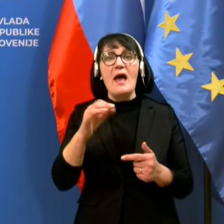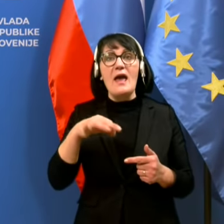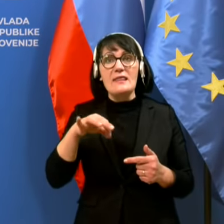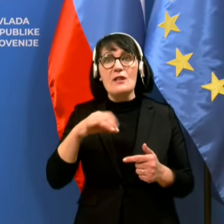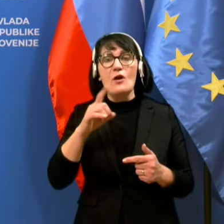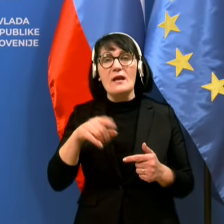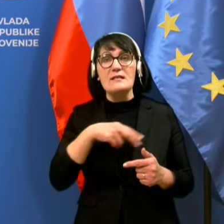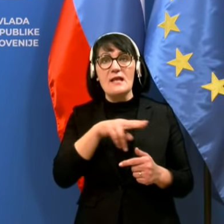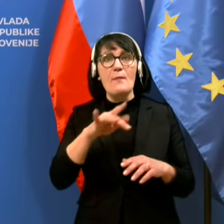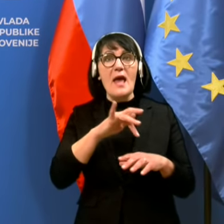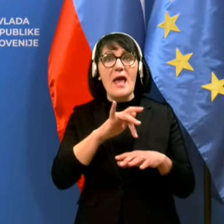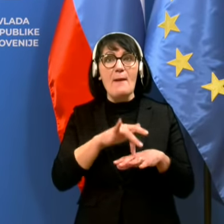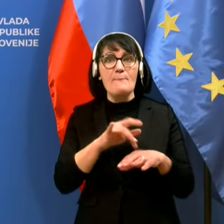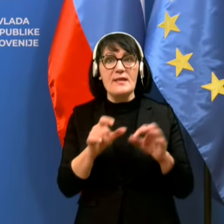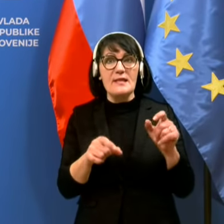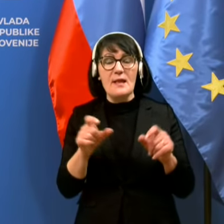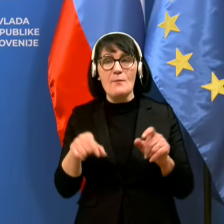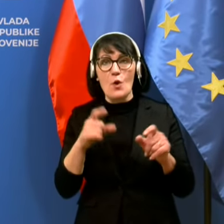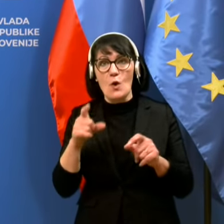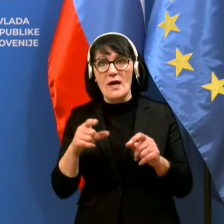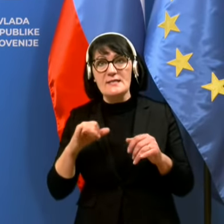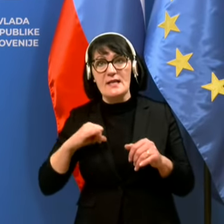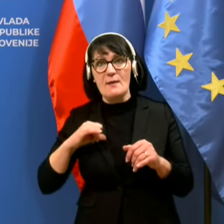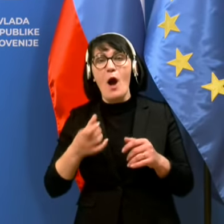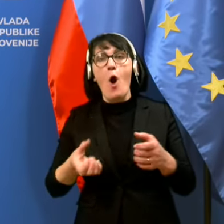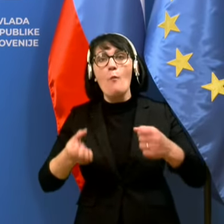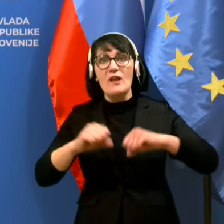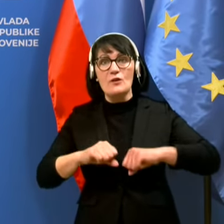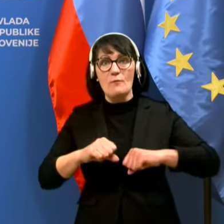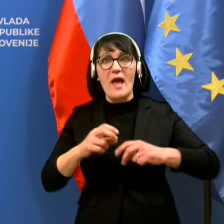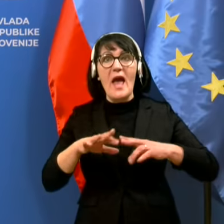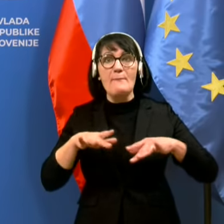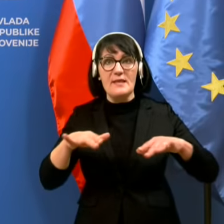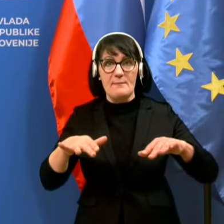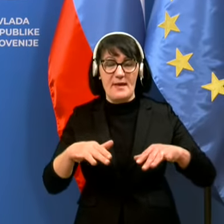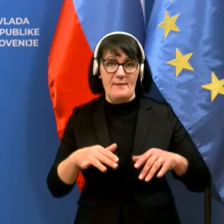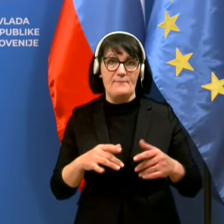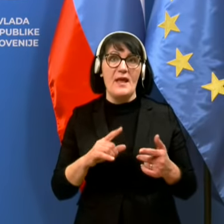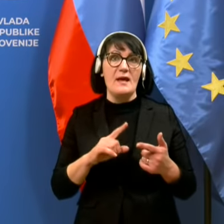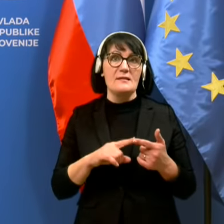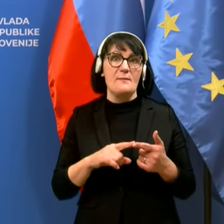epidemiologi zanima, ki je obvladovanje epidemije same. Zdaj pa gremo naprej.